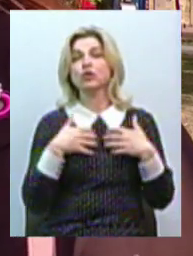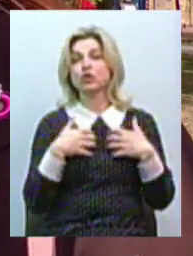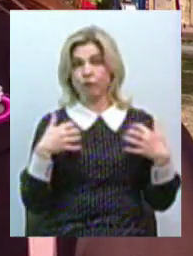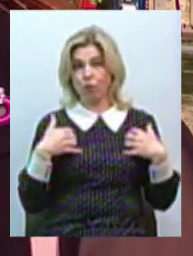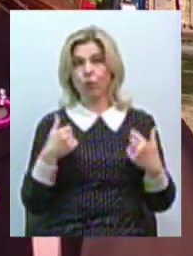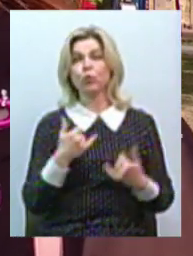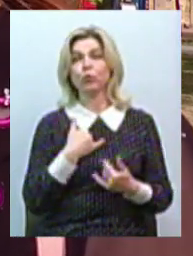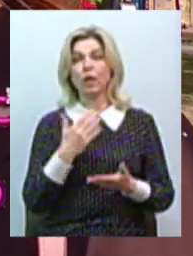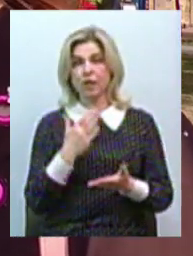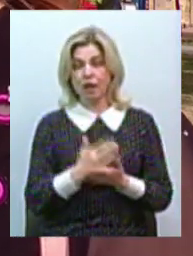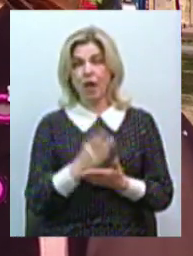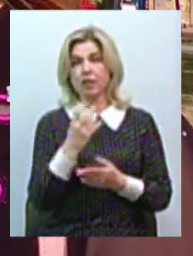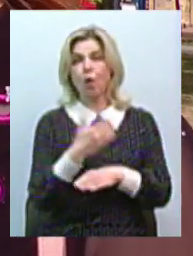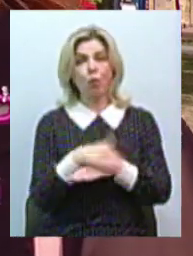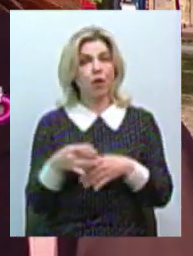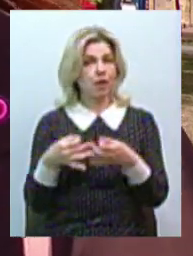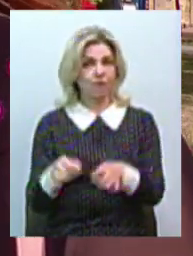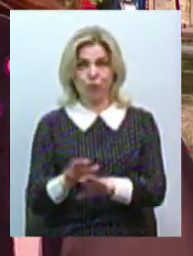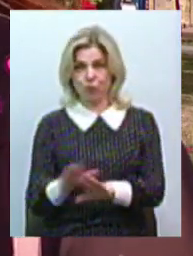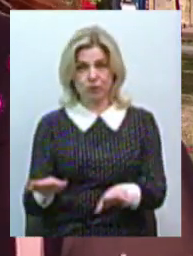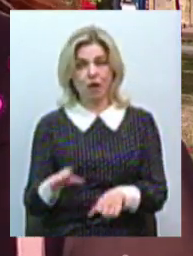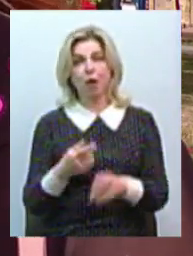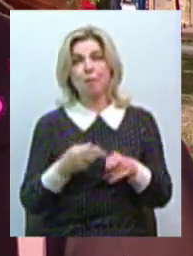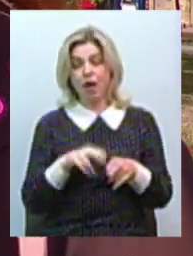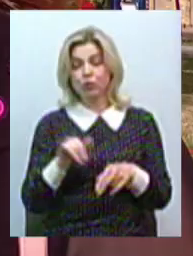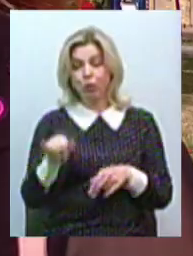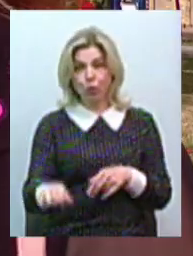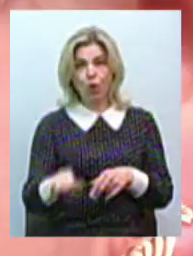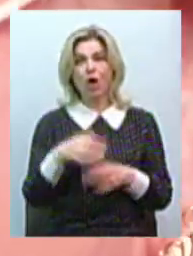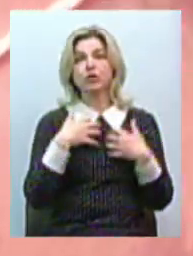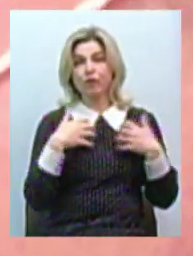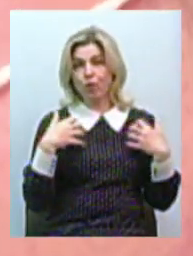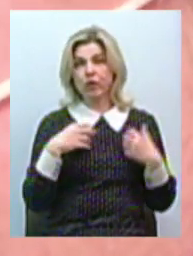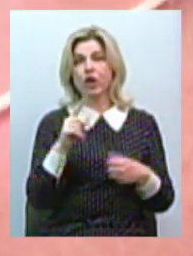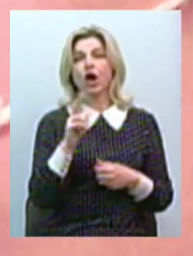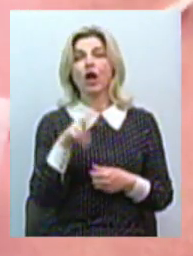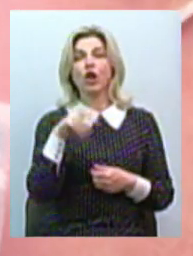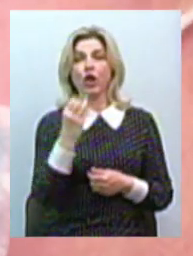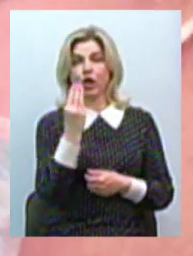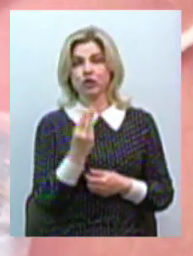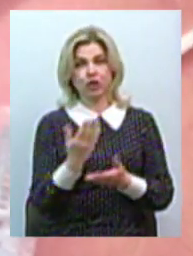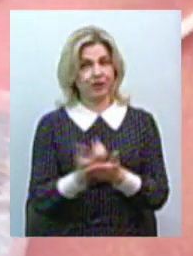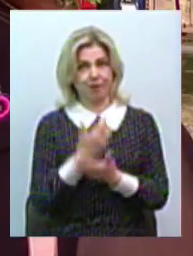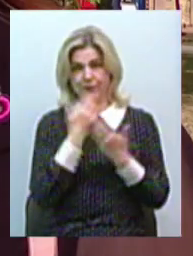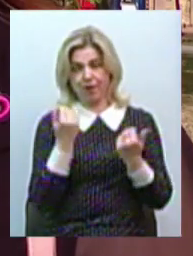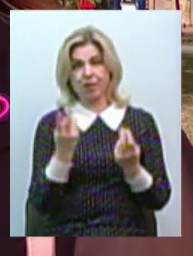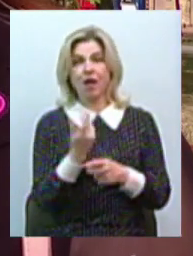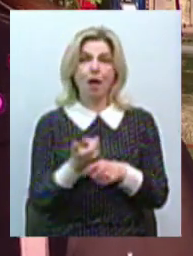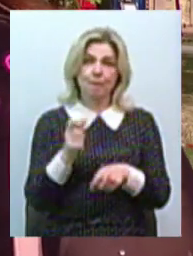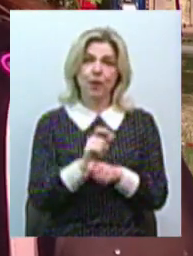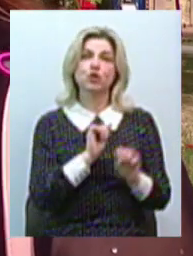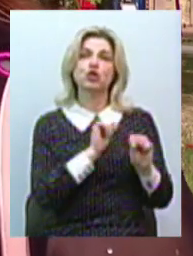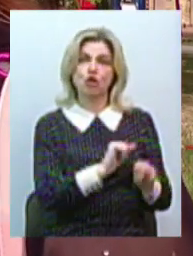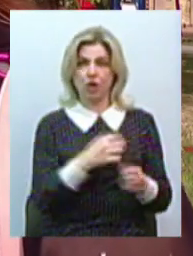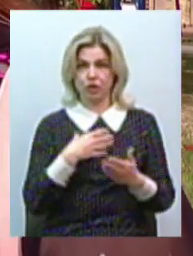його на вулиці не випускаємо, тому кліщів у нього поки не знаходили. Треба більше захисту до своєї шкіри,